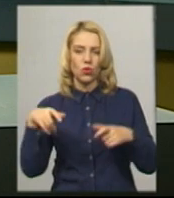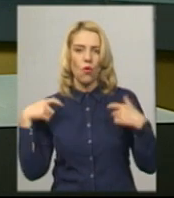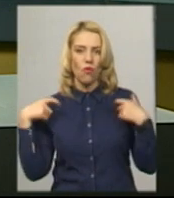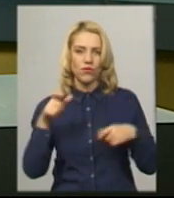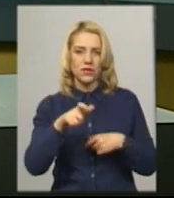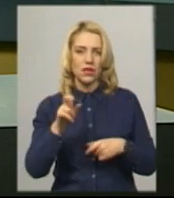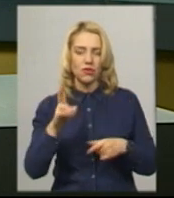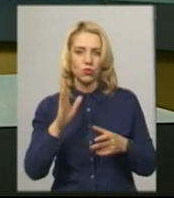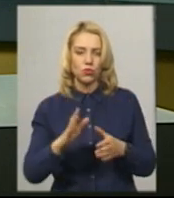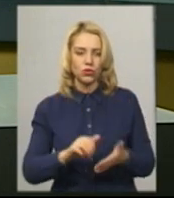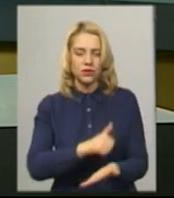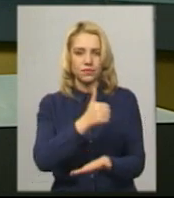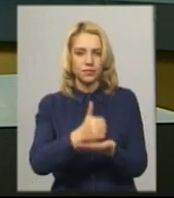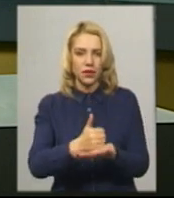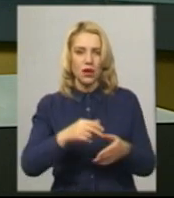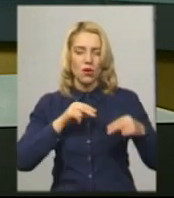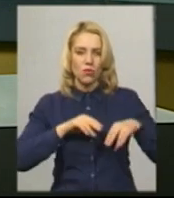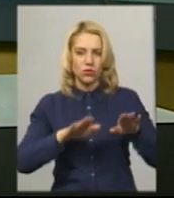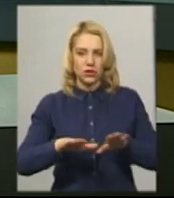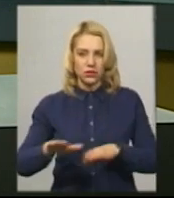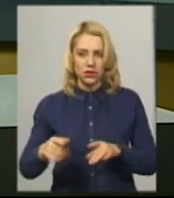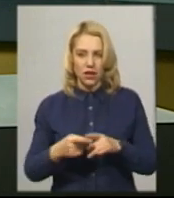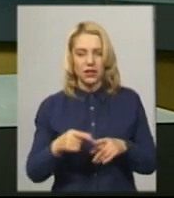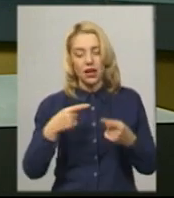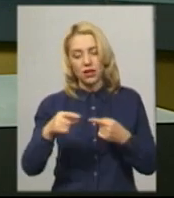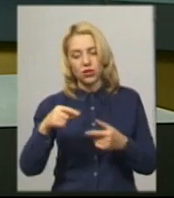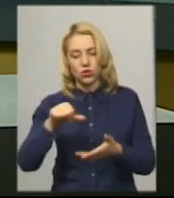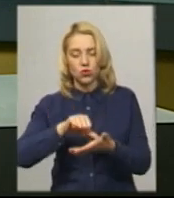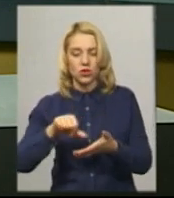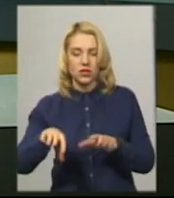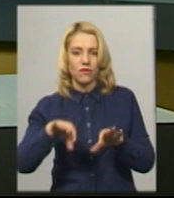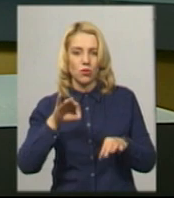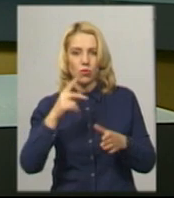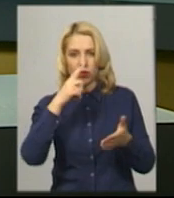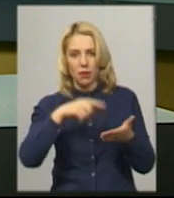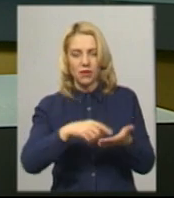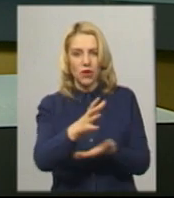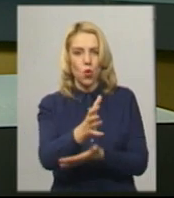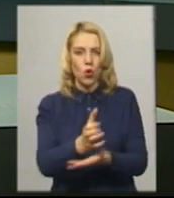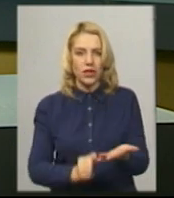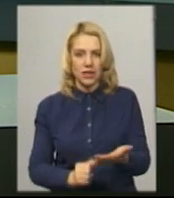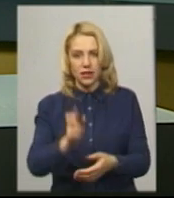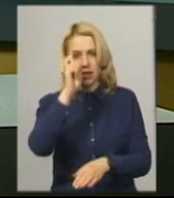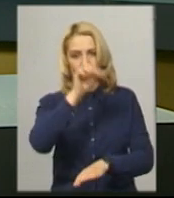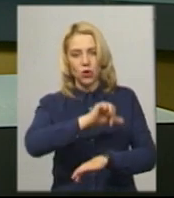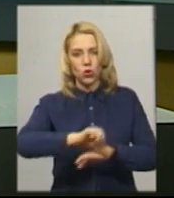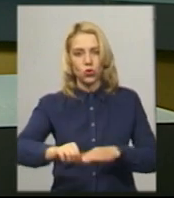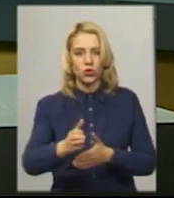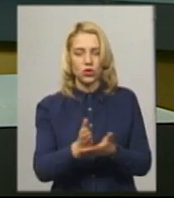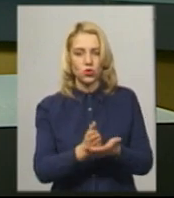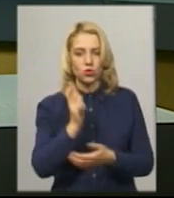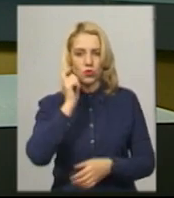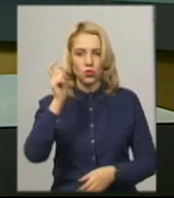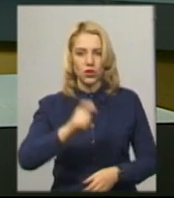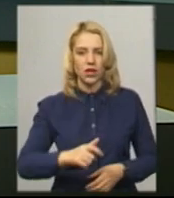керівні посади в прикордонній службі. З його слів, решта учасників відбору потрапили у кадровий резерв Держприкордонслужби